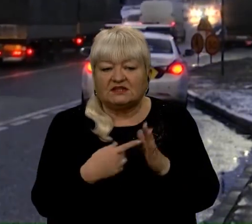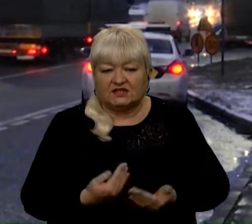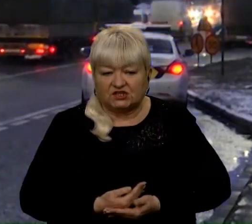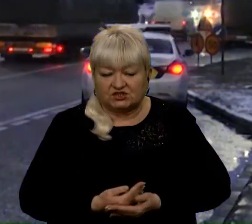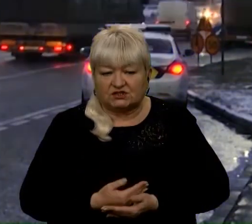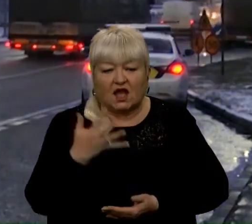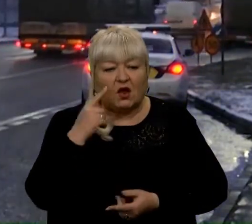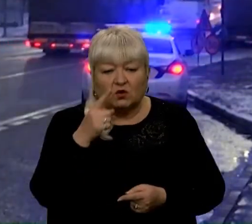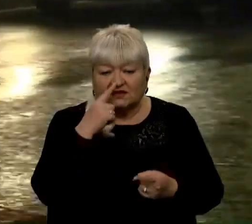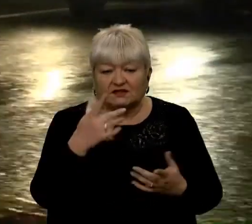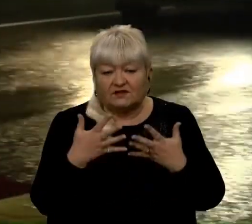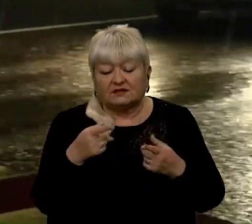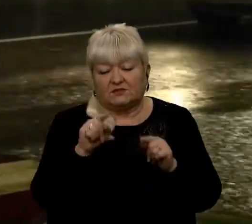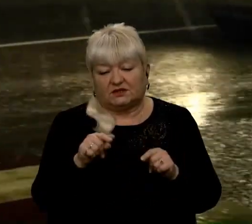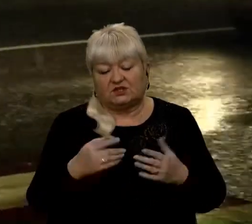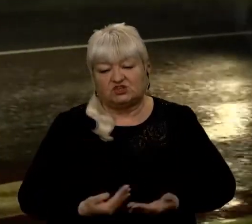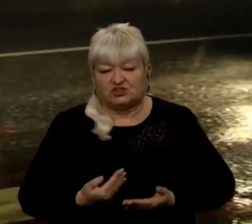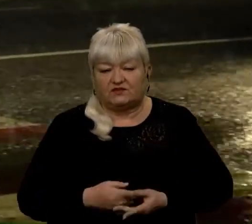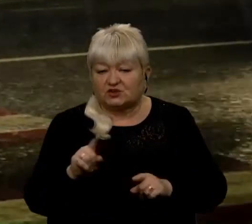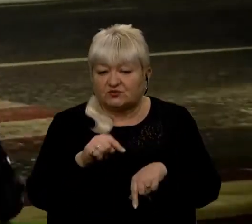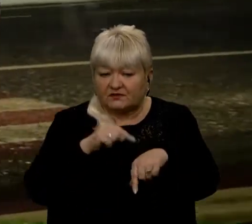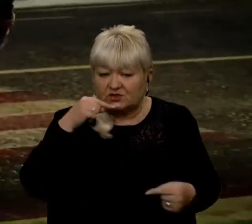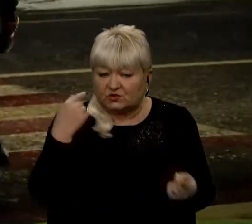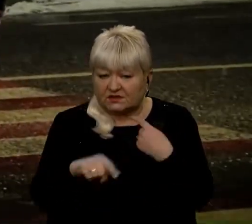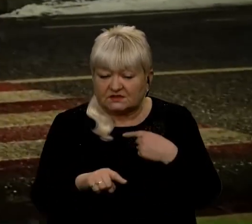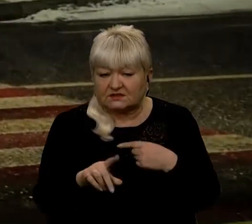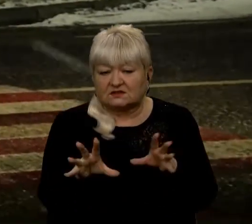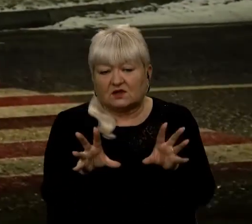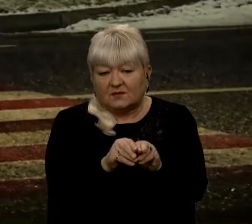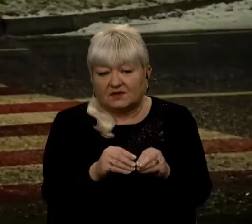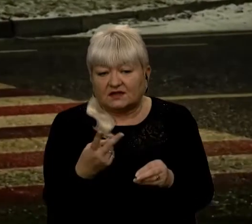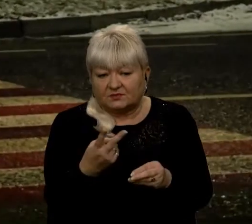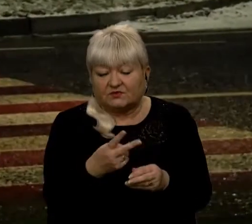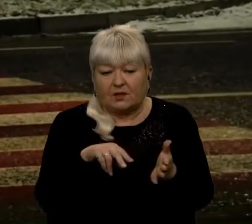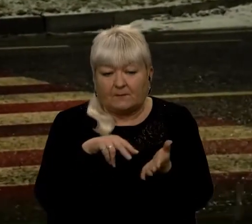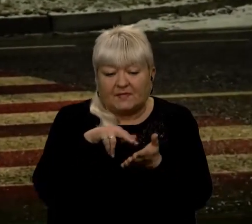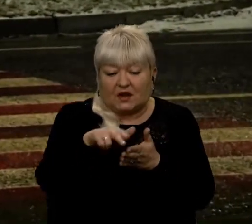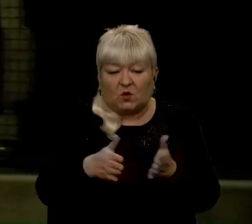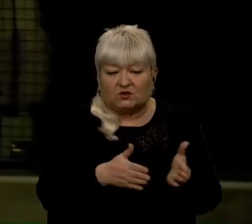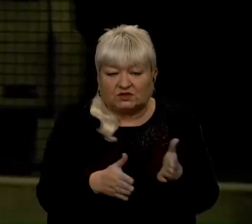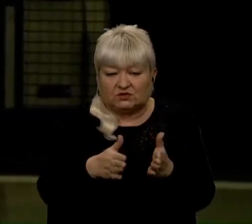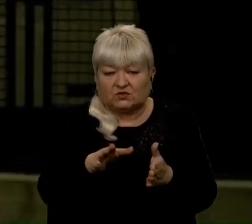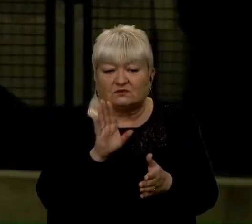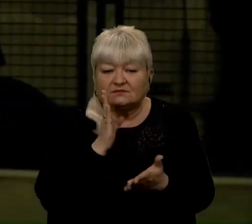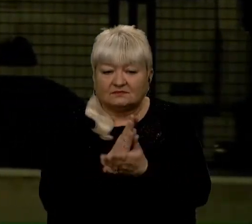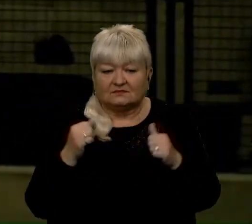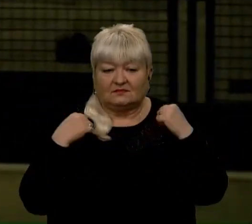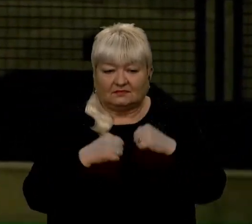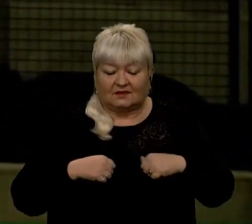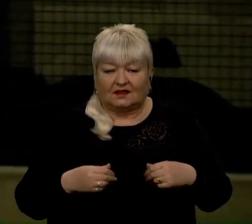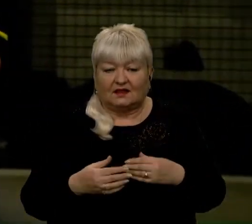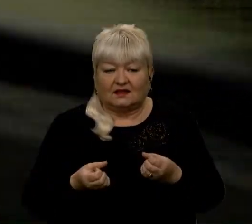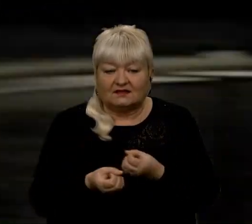ти видимий, ти живий. Аби ви відчули різницю, ми з колегою разом переходимо дорогу. На мені яскрава маніжка, він у